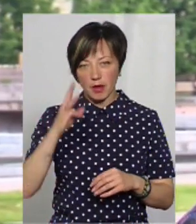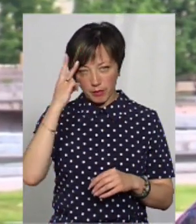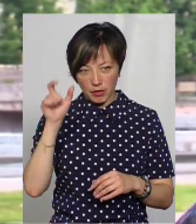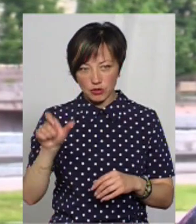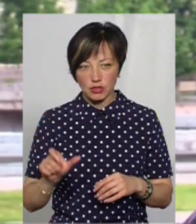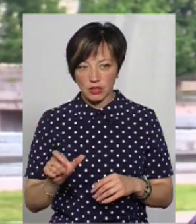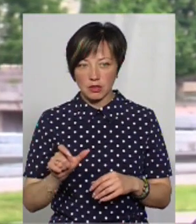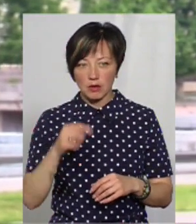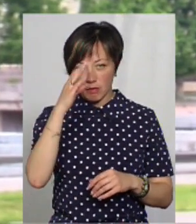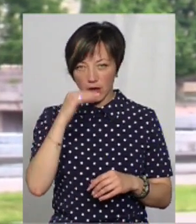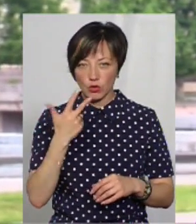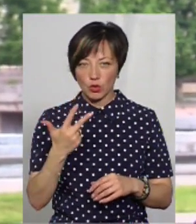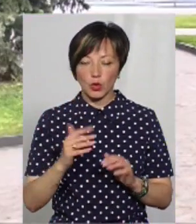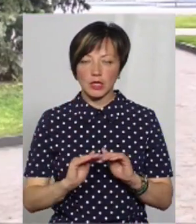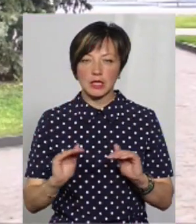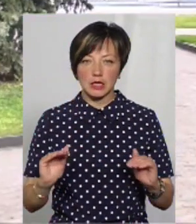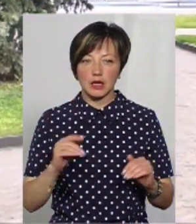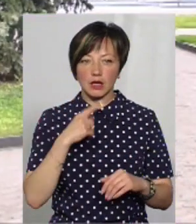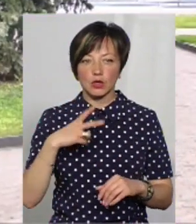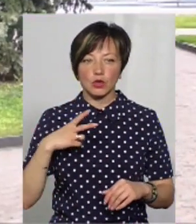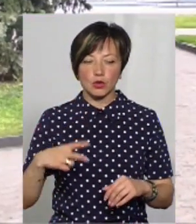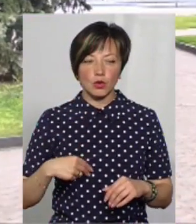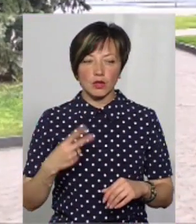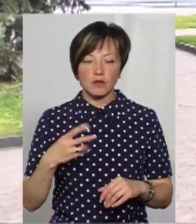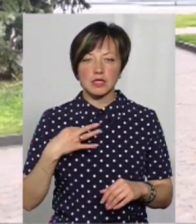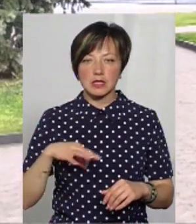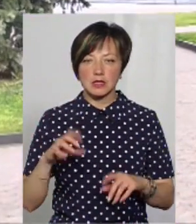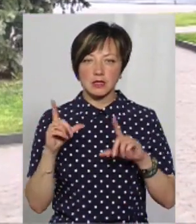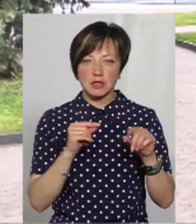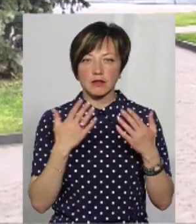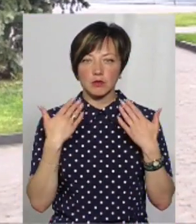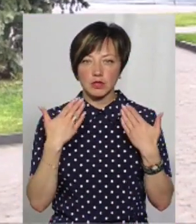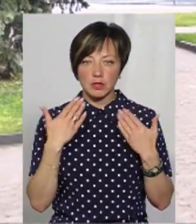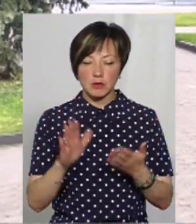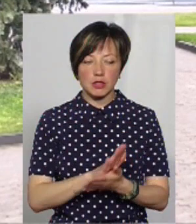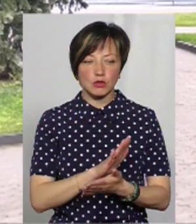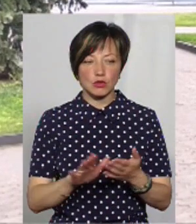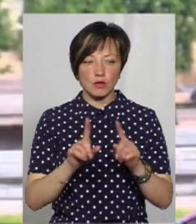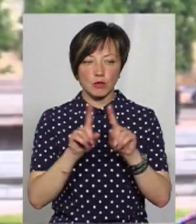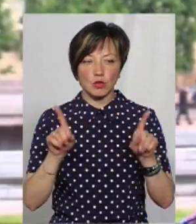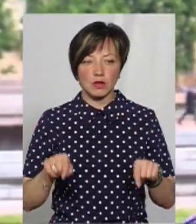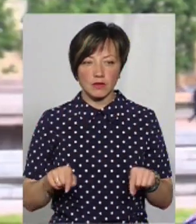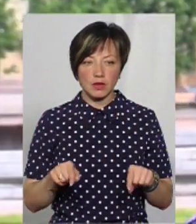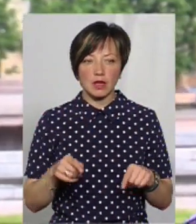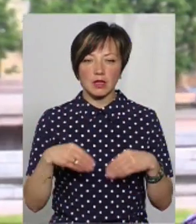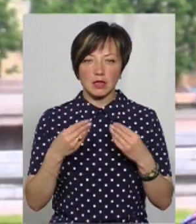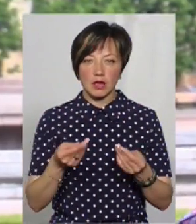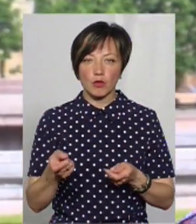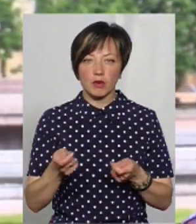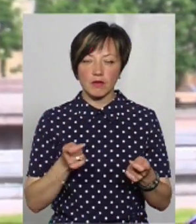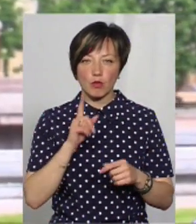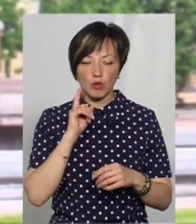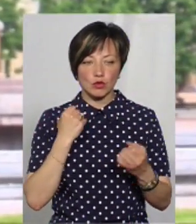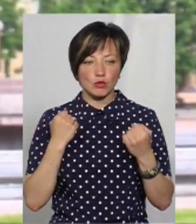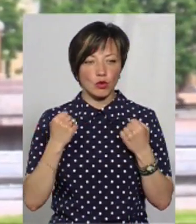Олександр Шиян – батько трьох дітей. Каже, донька та двоє синів щорічно їздять на відпочинок за безкоштовними путівками, які надає управління